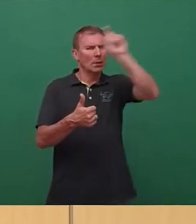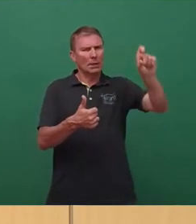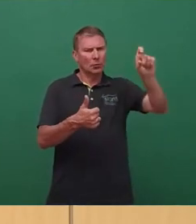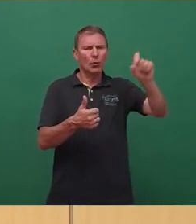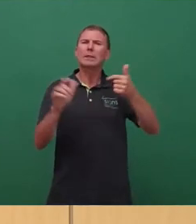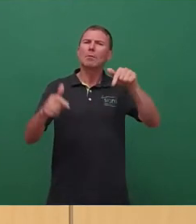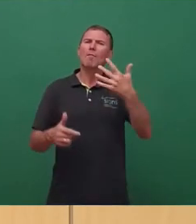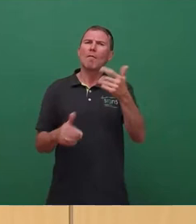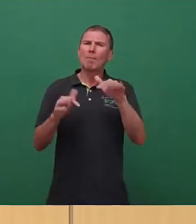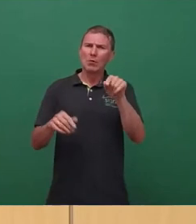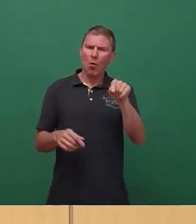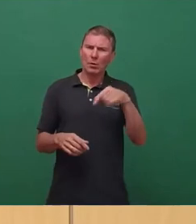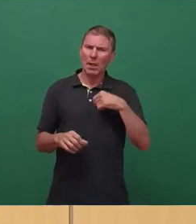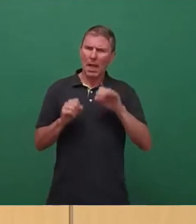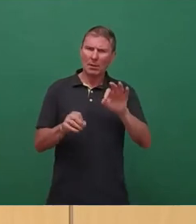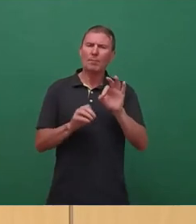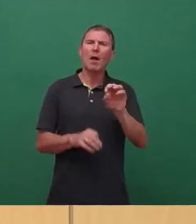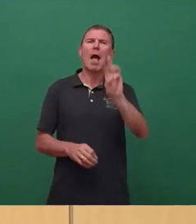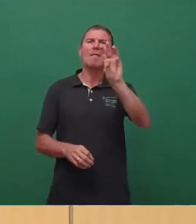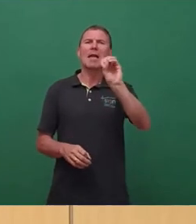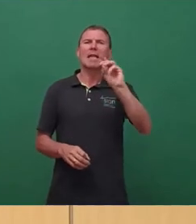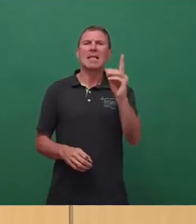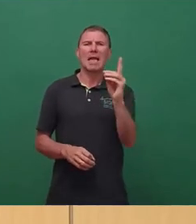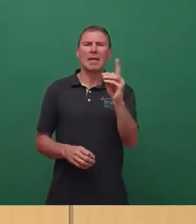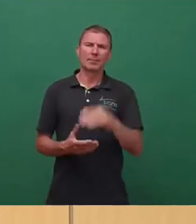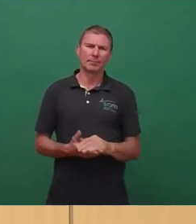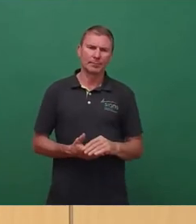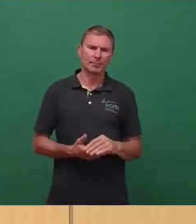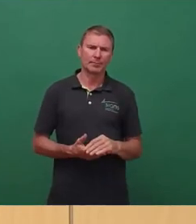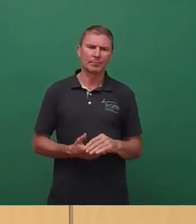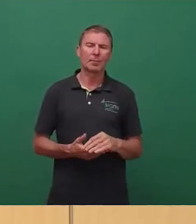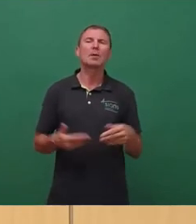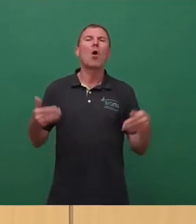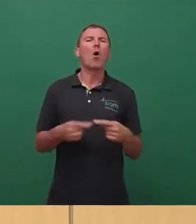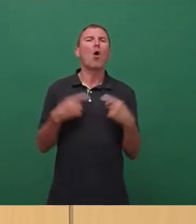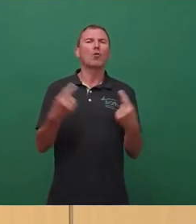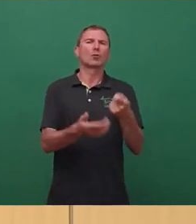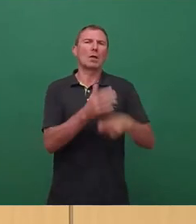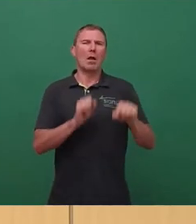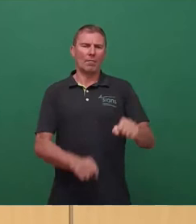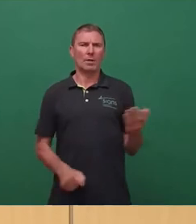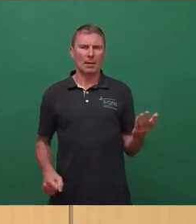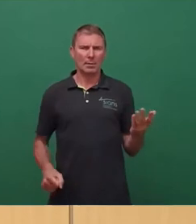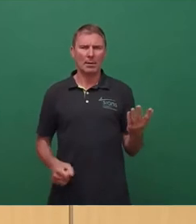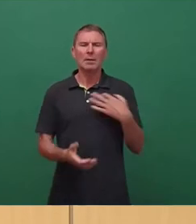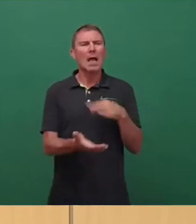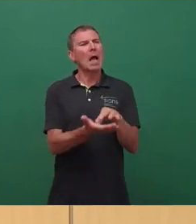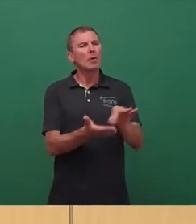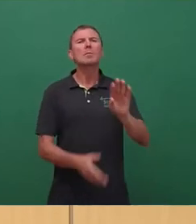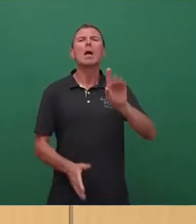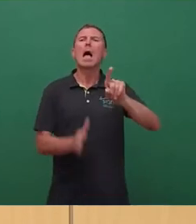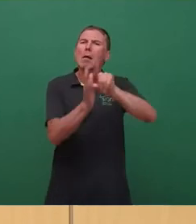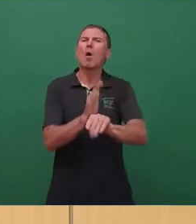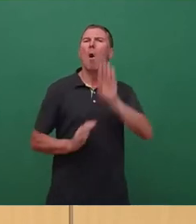,5 Millionen möchten wir der WED geben, damit sie Grundstücke kaufen kann, damit dort bezahlbarer Wohnraum